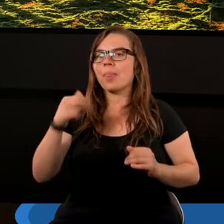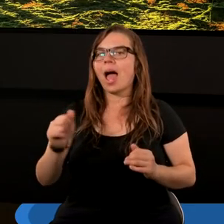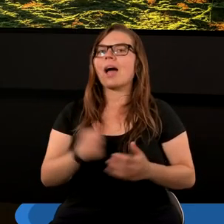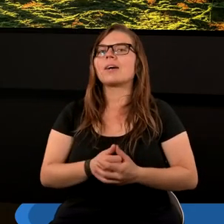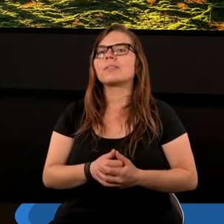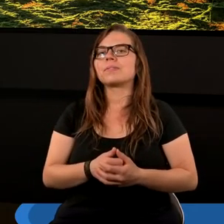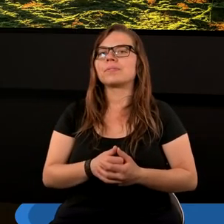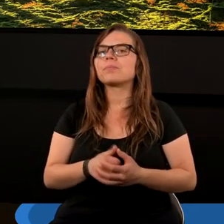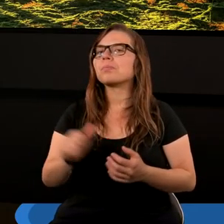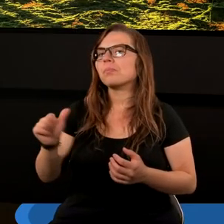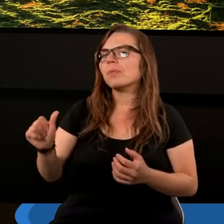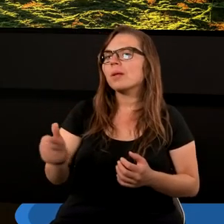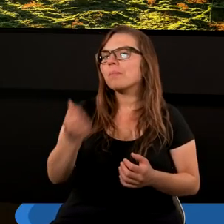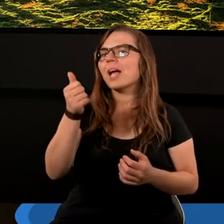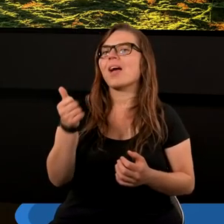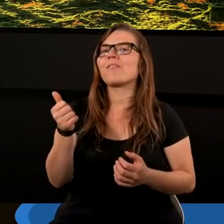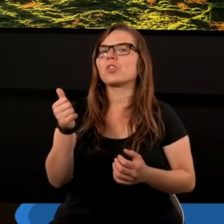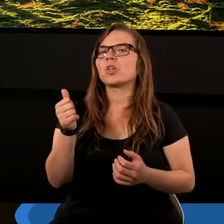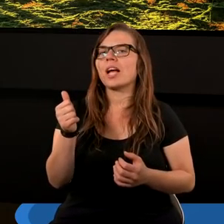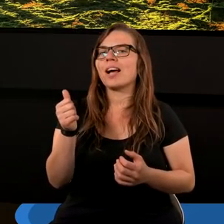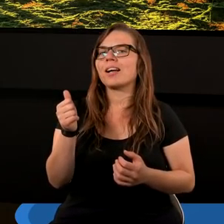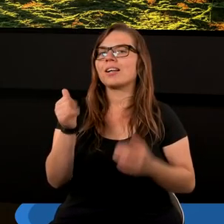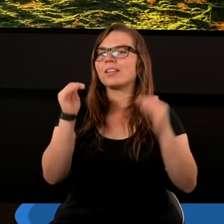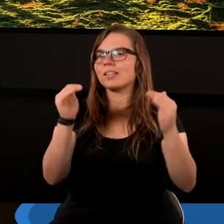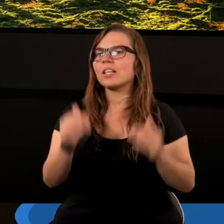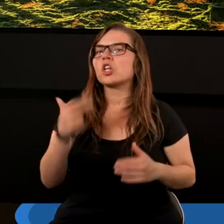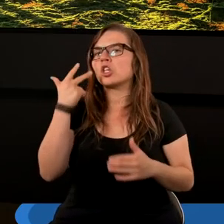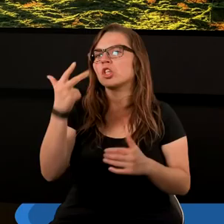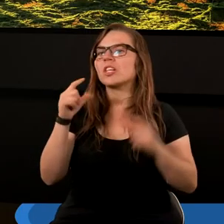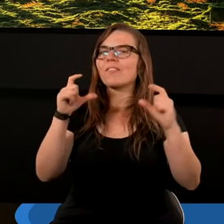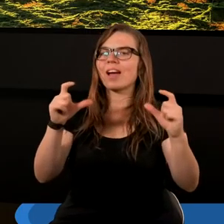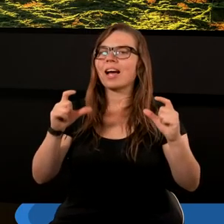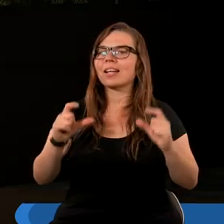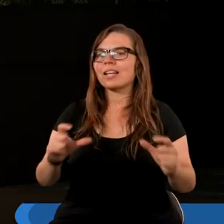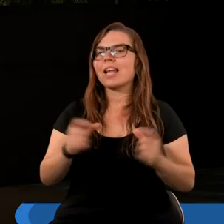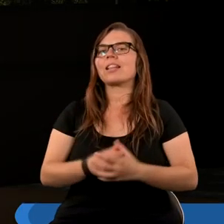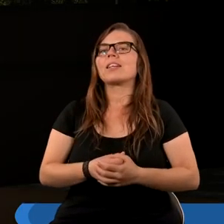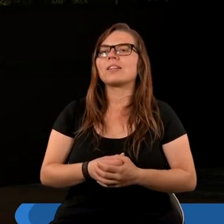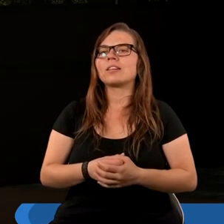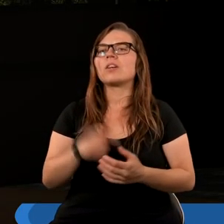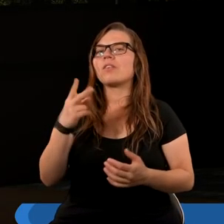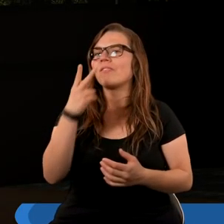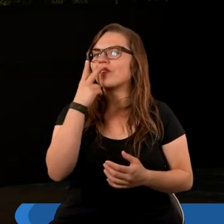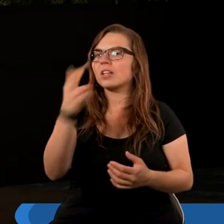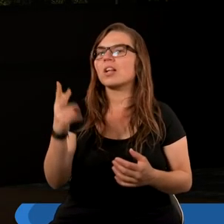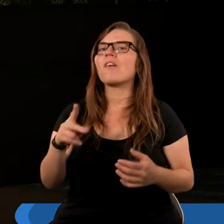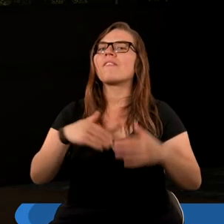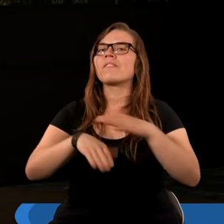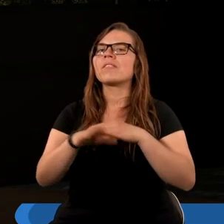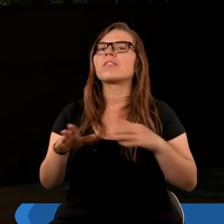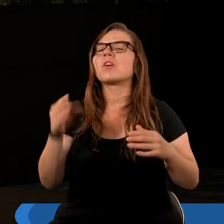pierwsze trzy wersety. I widziałem